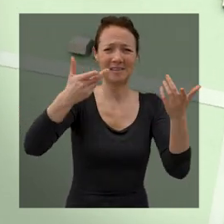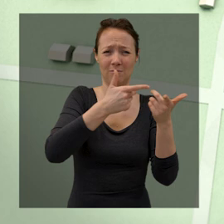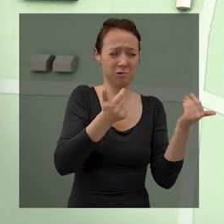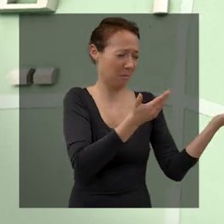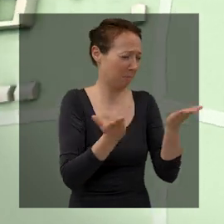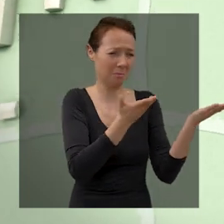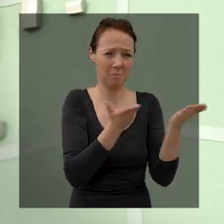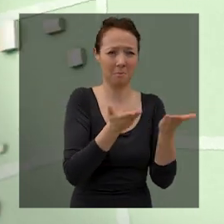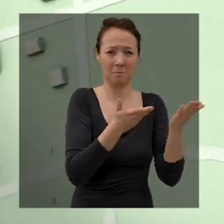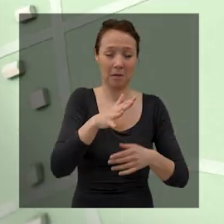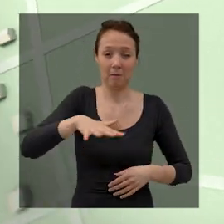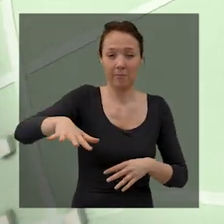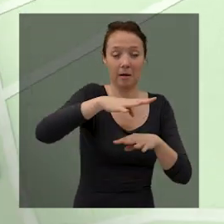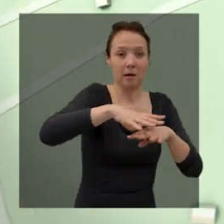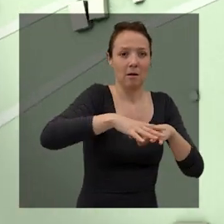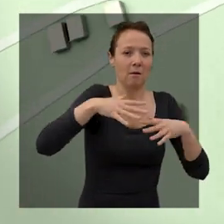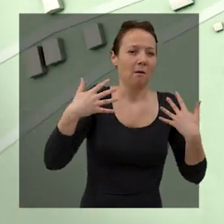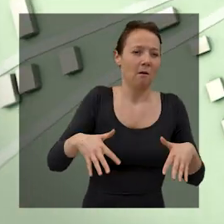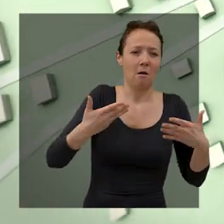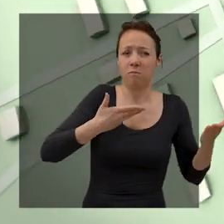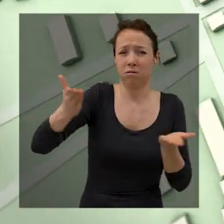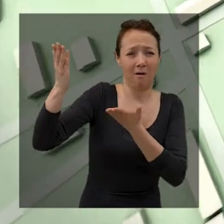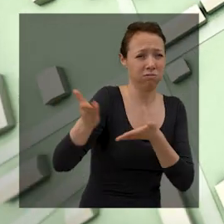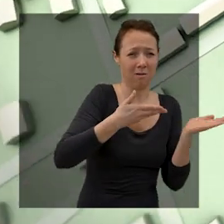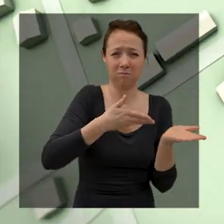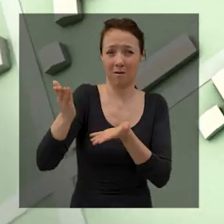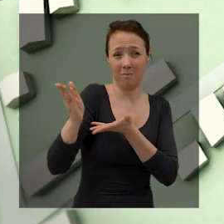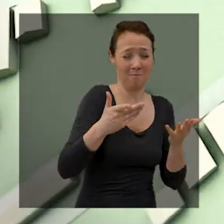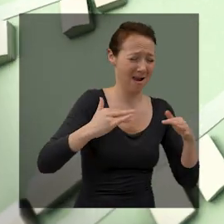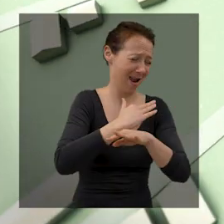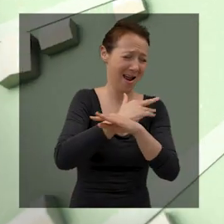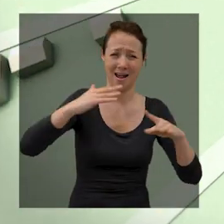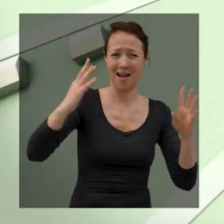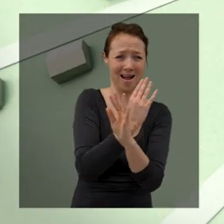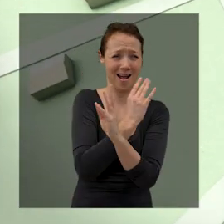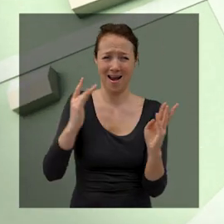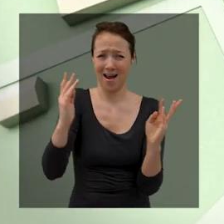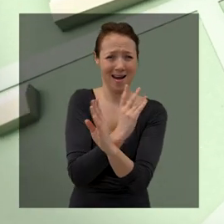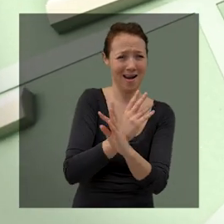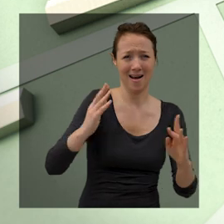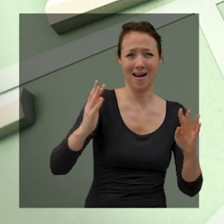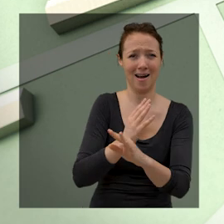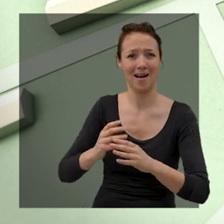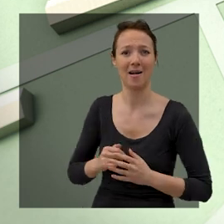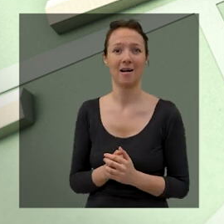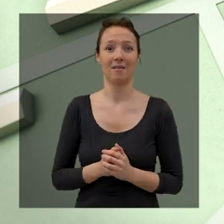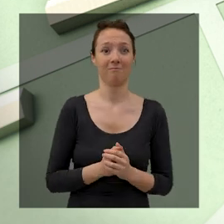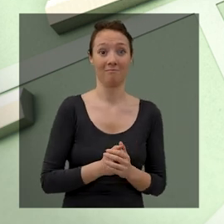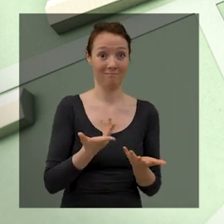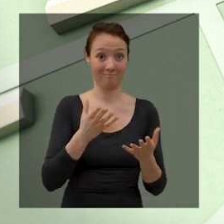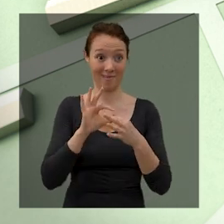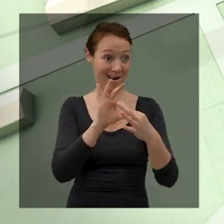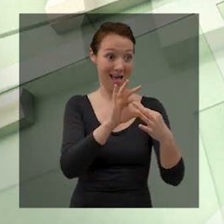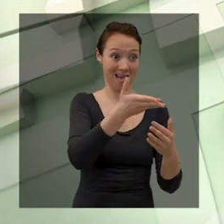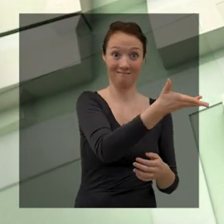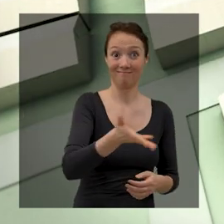Des boutiques et des entrepôts s'étendent le long d'une rue bordée de portiques. Cette rue est en lien direct avec le port et ses quais monumentaux